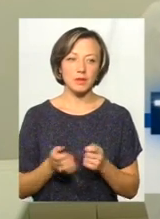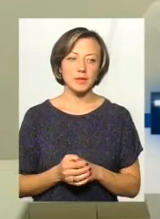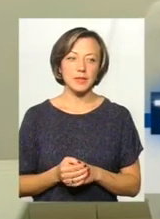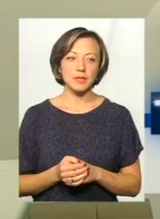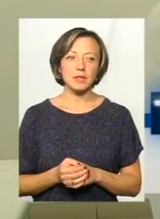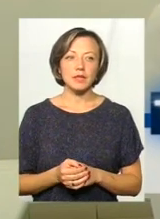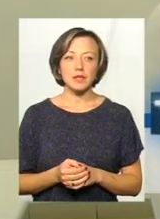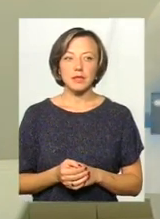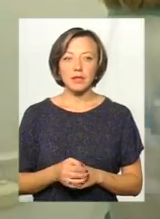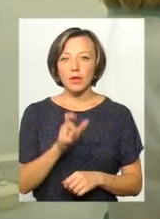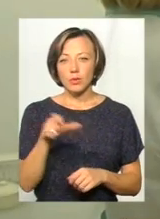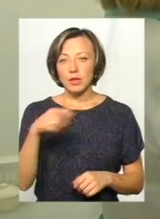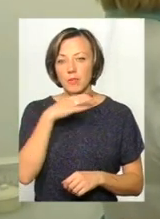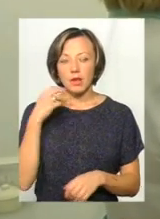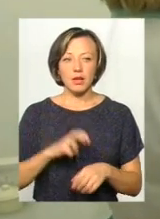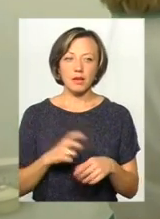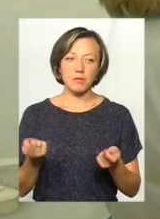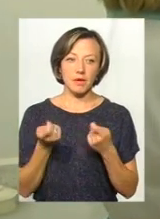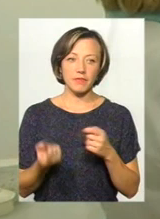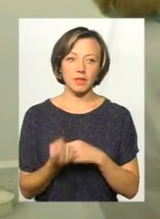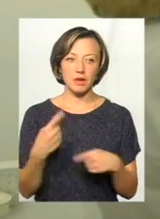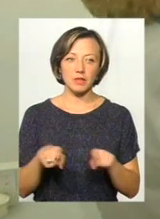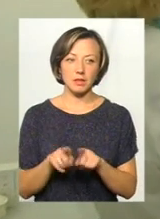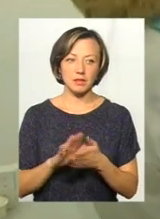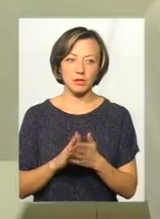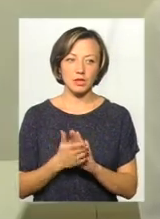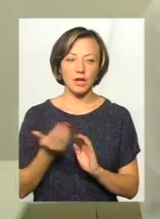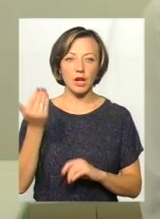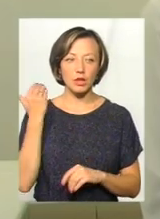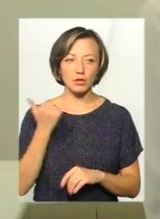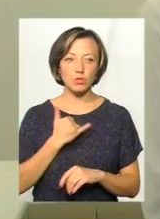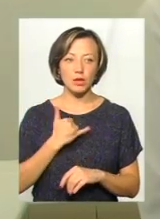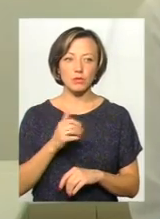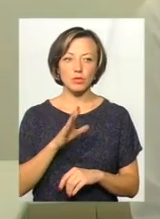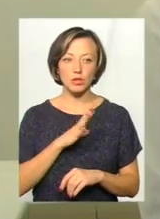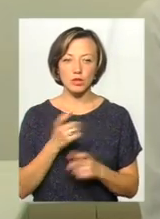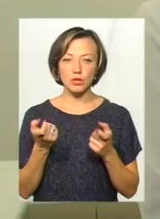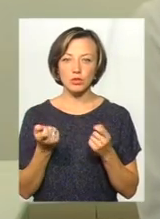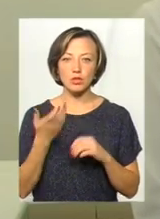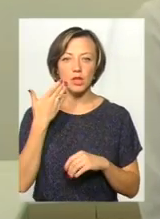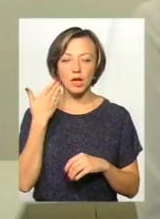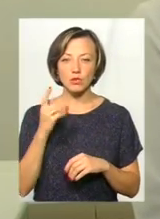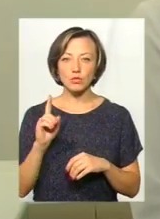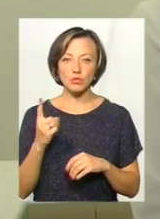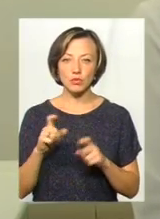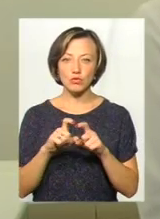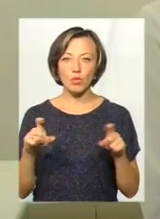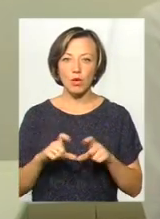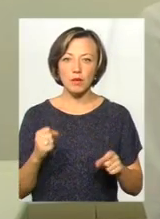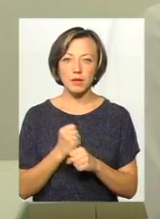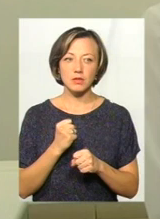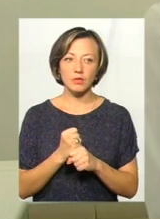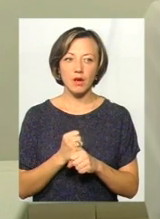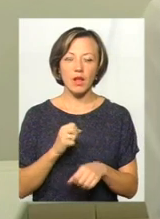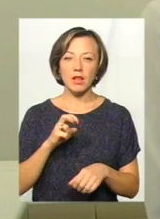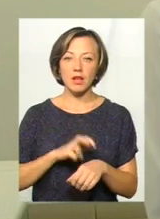багато, лікарів мало. Через то, от виникає така ситуація. Раніше в нас було трошечки легше, тому що в школах працювали зубні